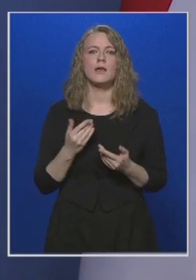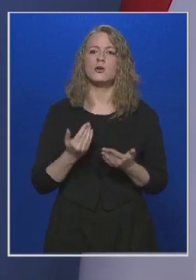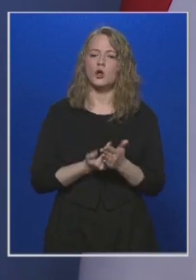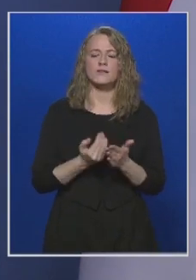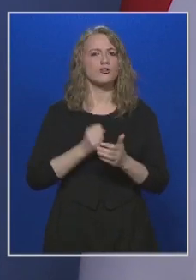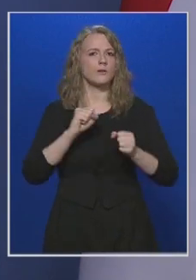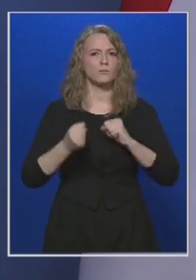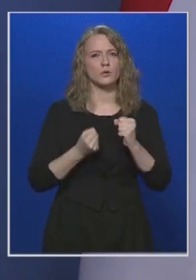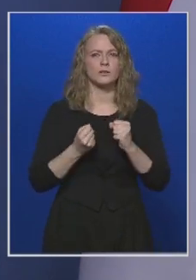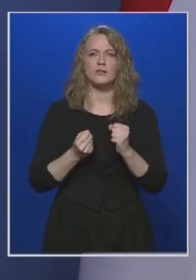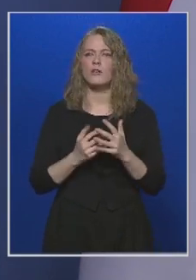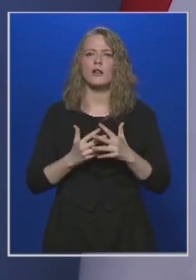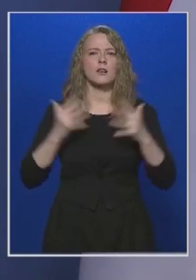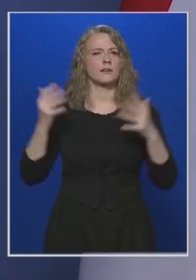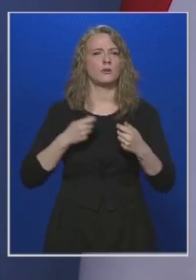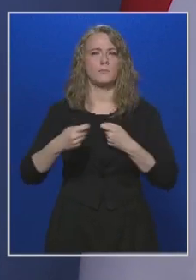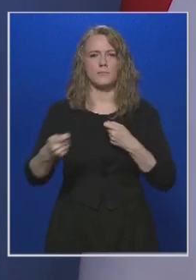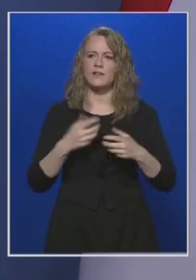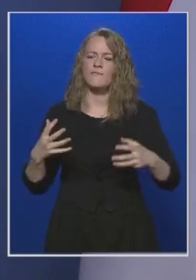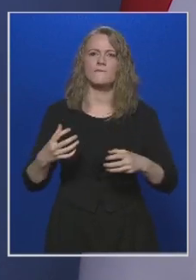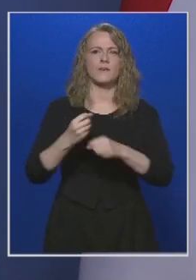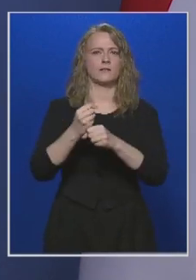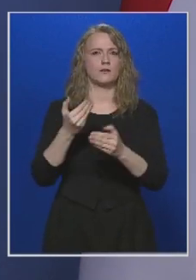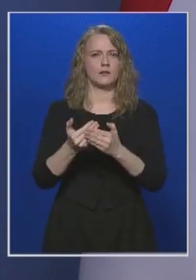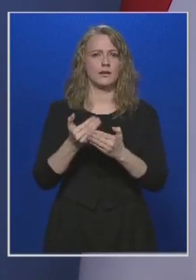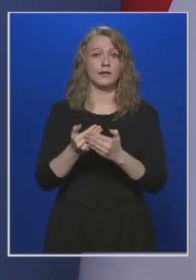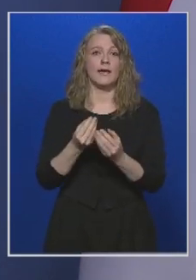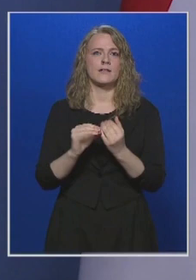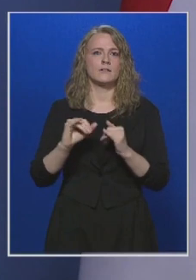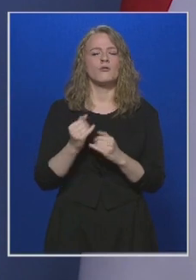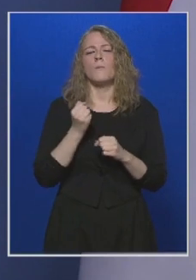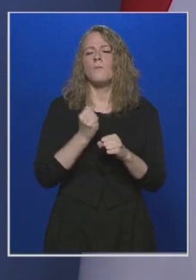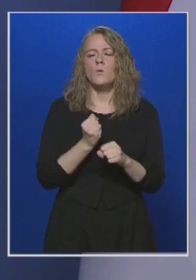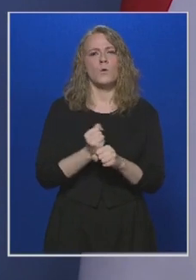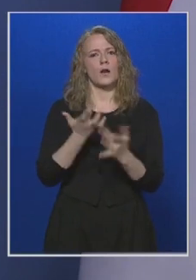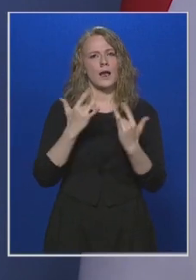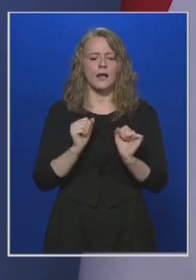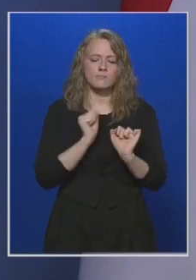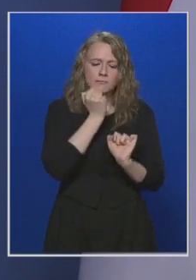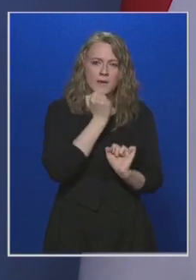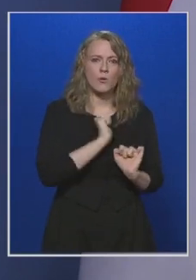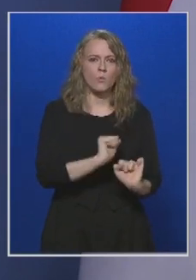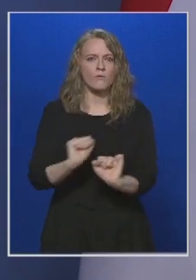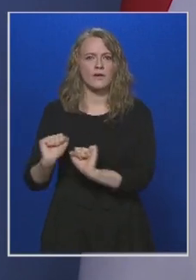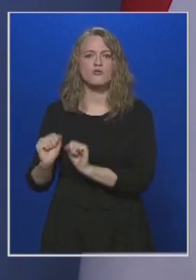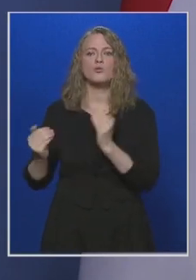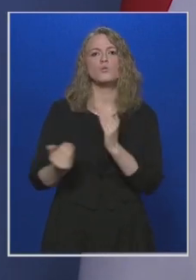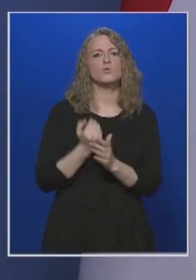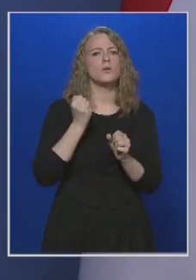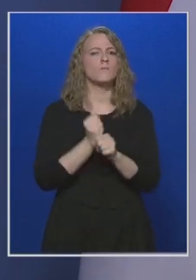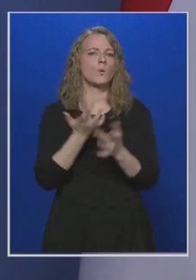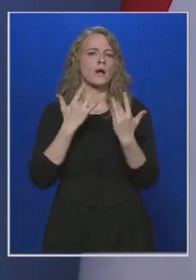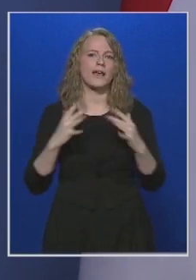működését a lehető legnagyobb mértékben tartsuk fenn, ezért is a munkahelyek megóvása, a új munkahelyek